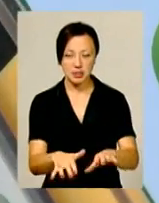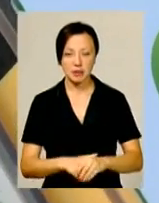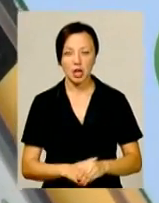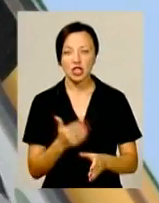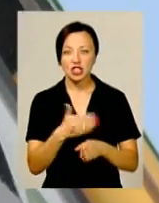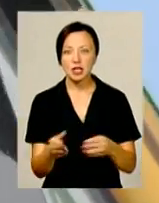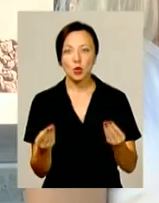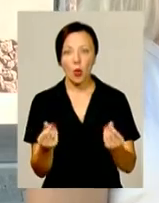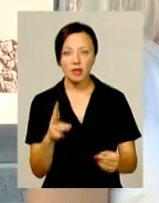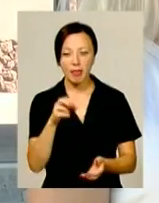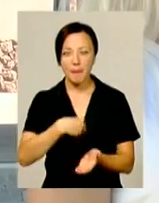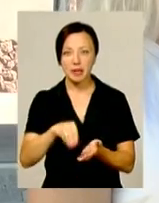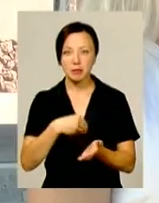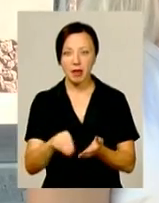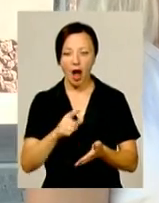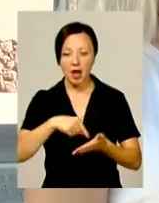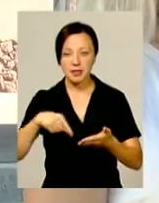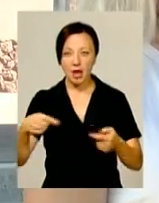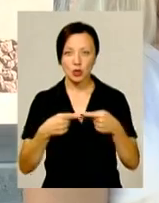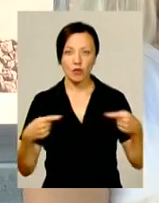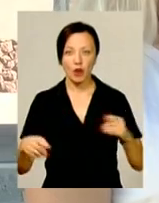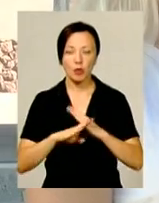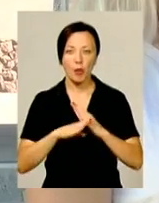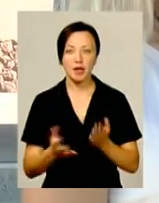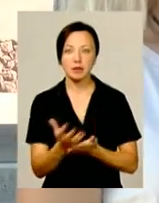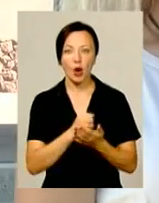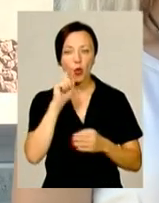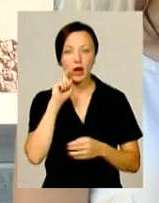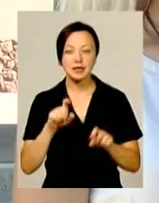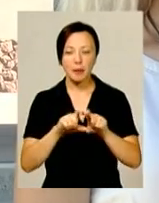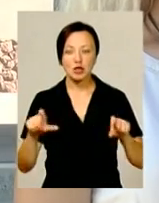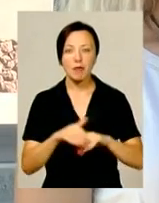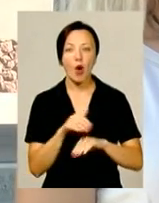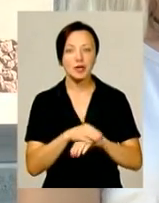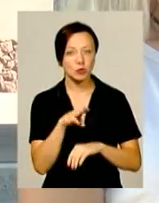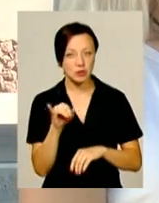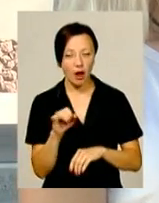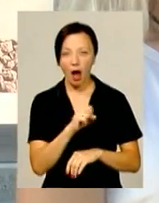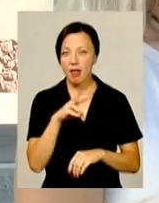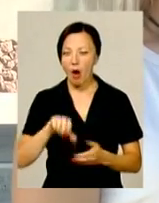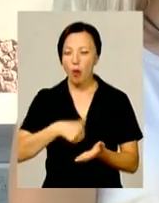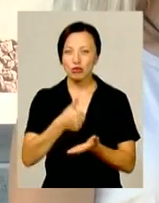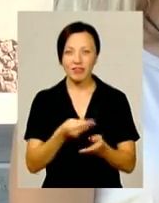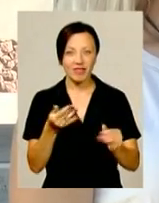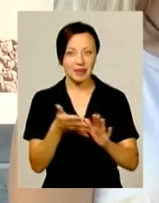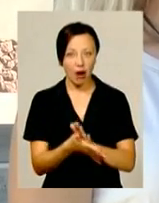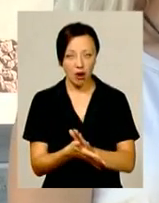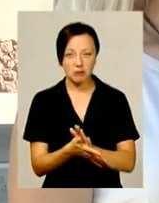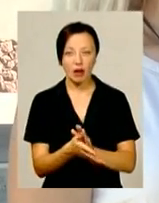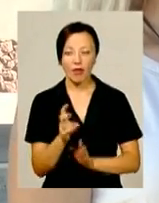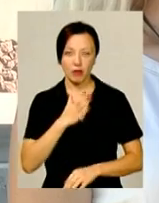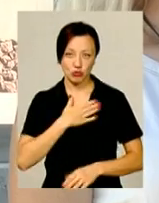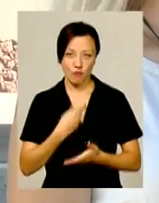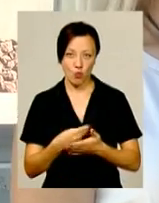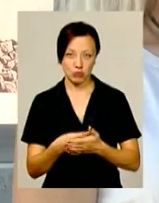Частину коштів на придбання канцелярських товарів нам допомагає збирати українська біржа благодійності. Але основні витрати лягають на плечі